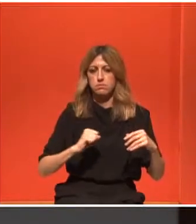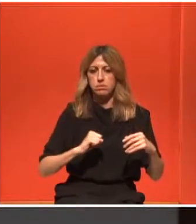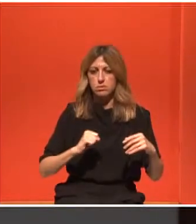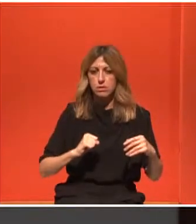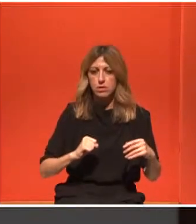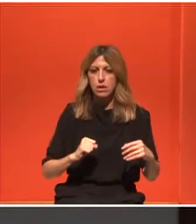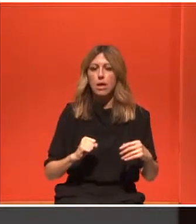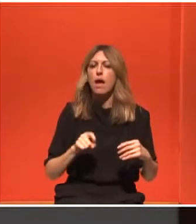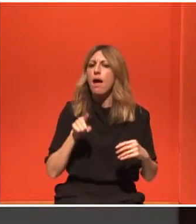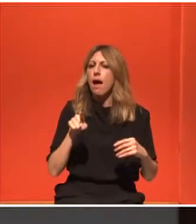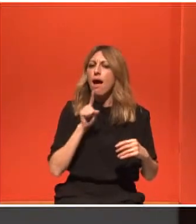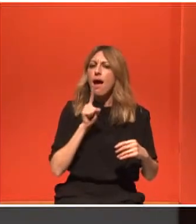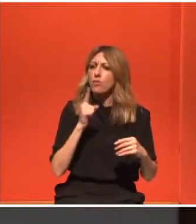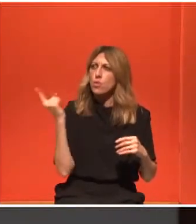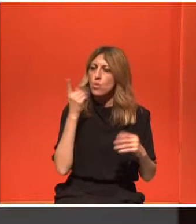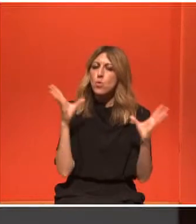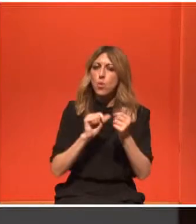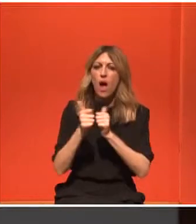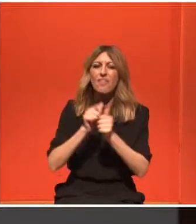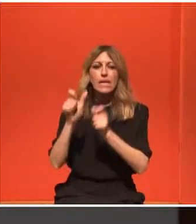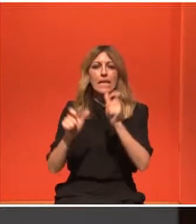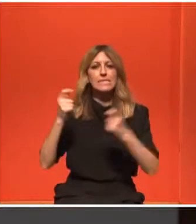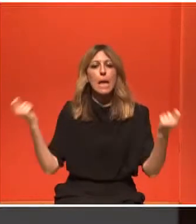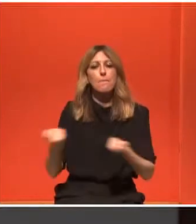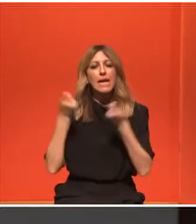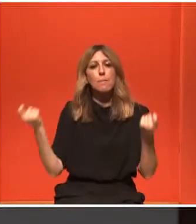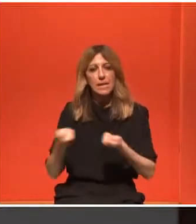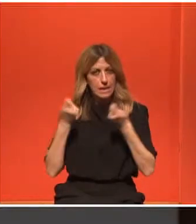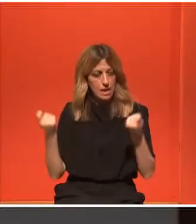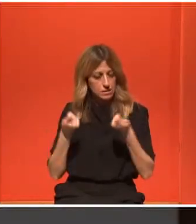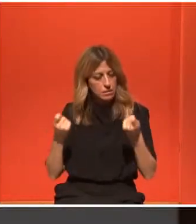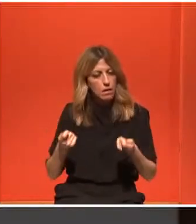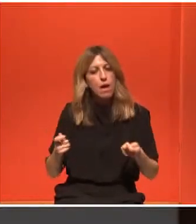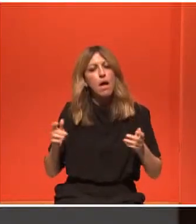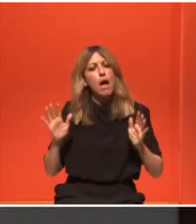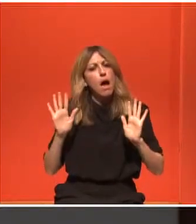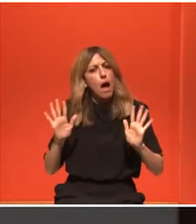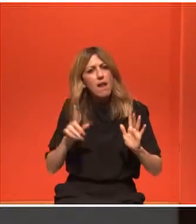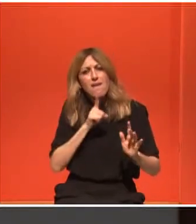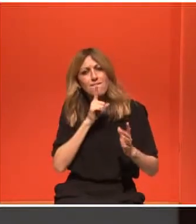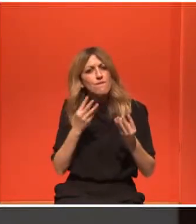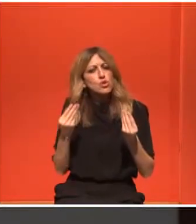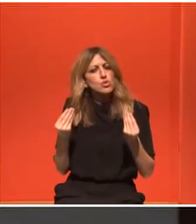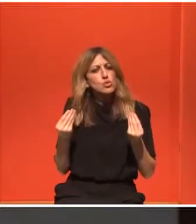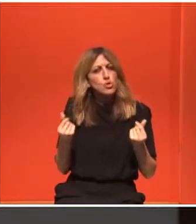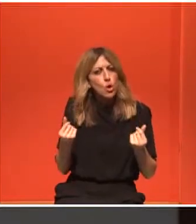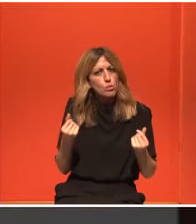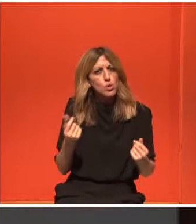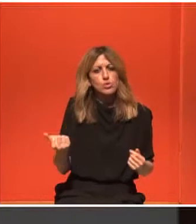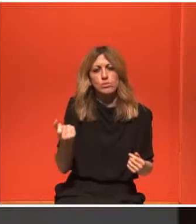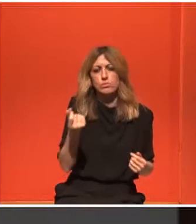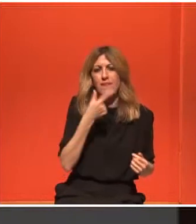σαφέστατα πρέπει να να δούμε το τι μπορεί, ποια είναι, δηλαδή μπορεί να πάρει το συγκεκριμένο φάρμακο αλλά σε τι δώσει.